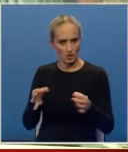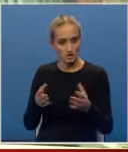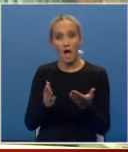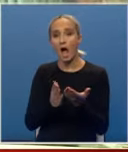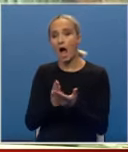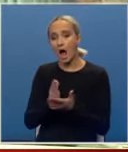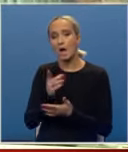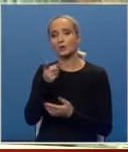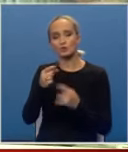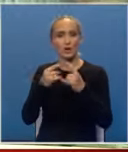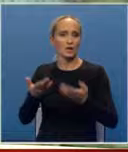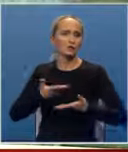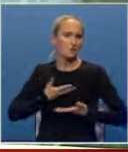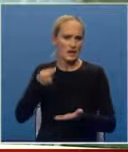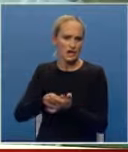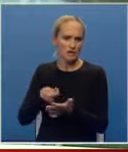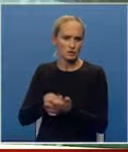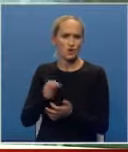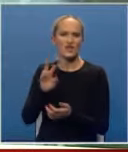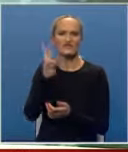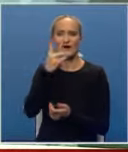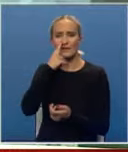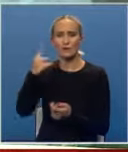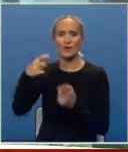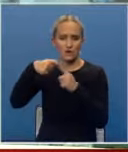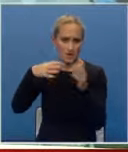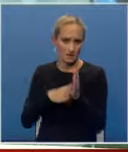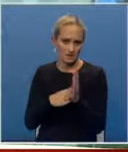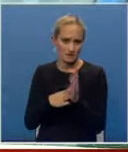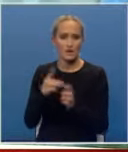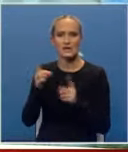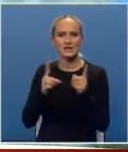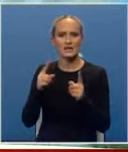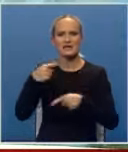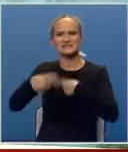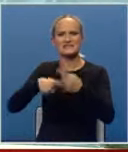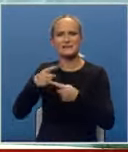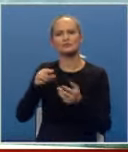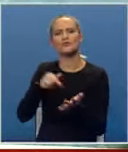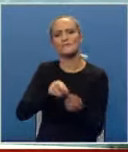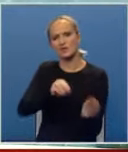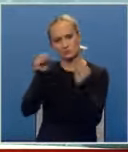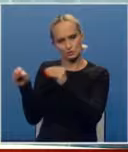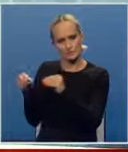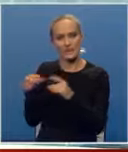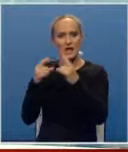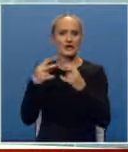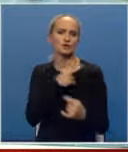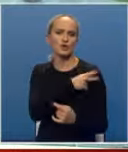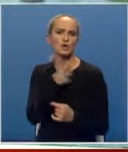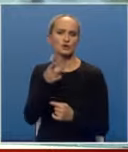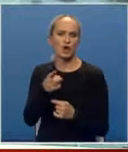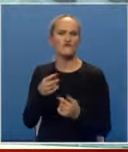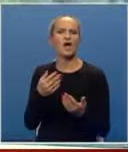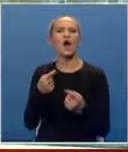ako zato od grada dobiju nadoknadu od 12 miliona varaka ili zajemljsku lokaciju. Gradonačalnik na ove